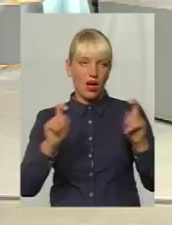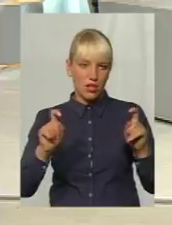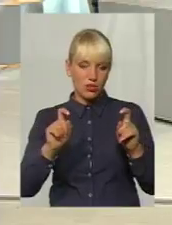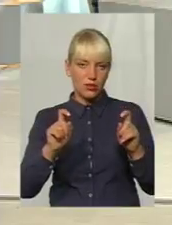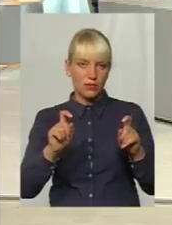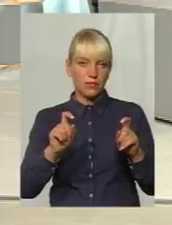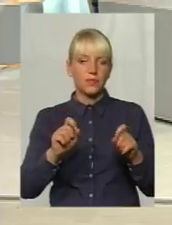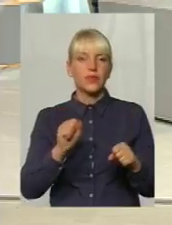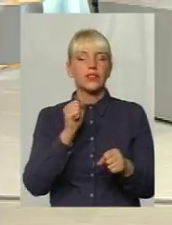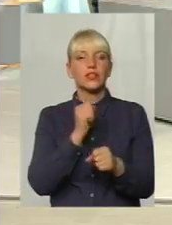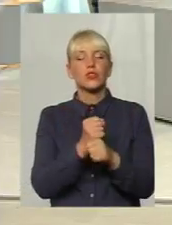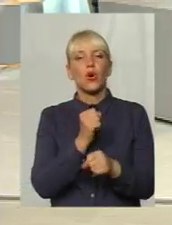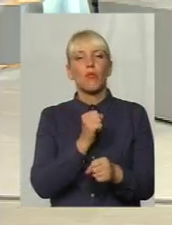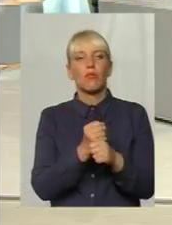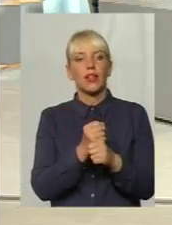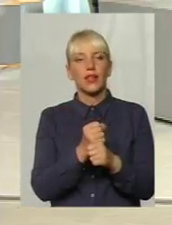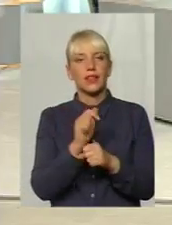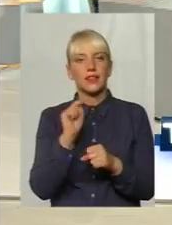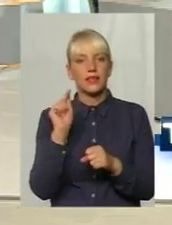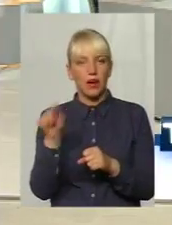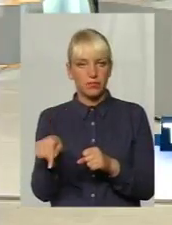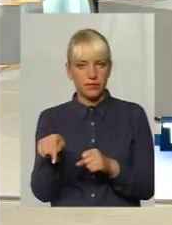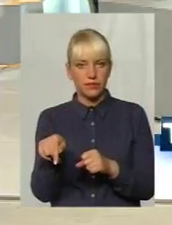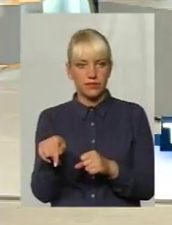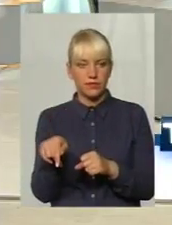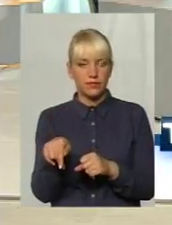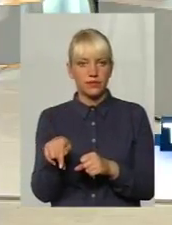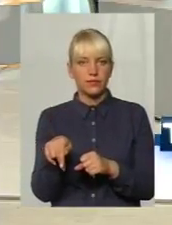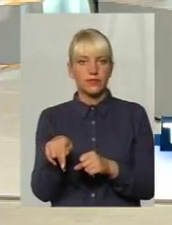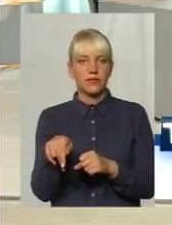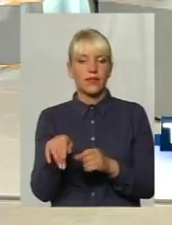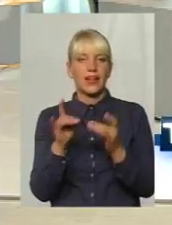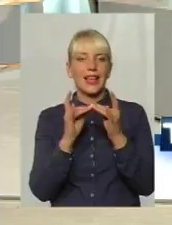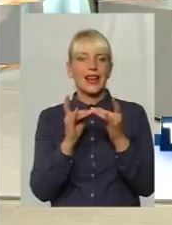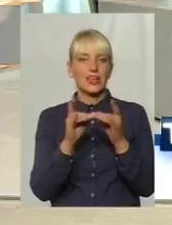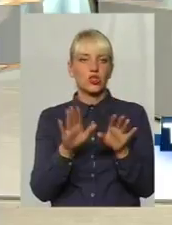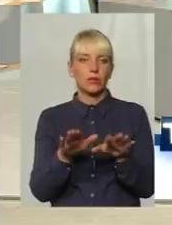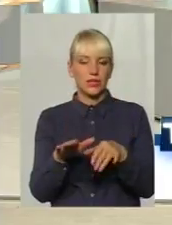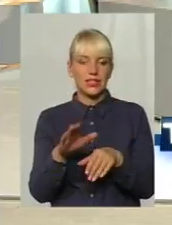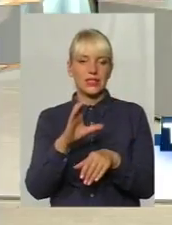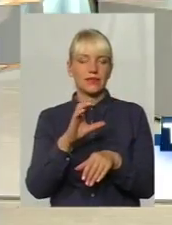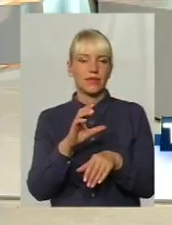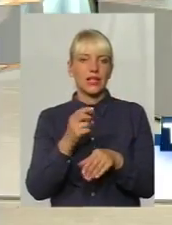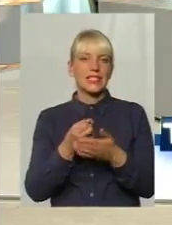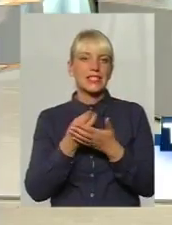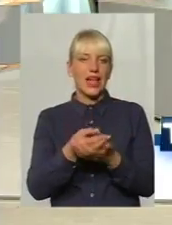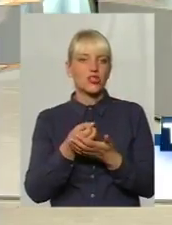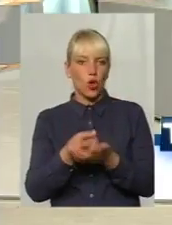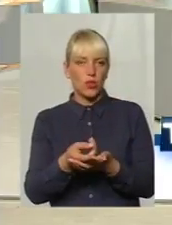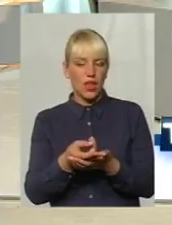зробили ліжкомісце, стаціональний сполоперагаліст